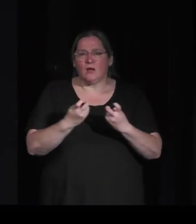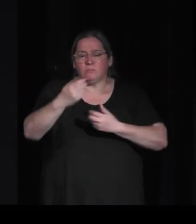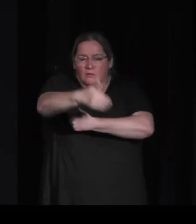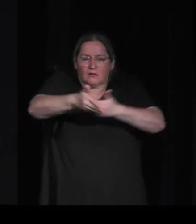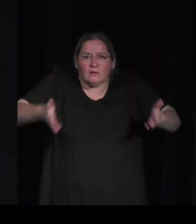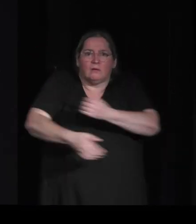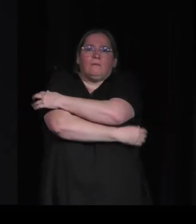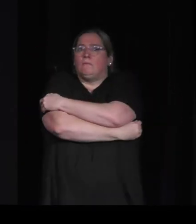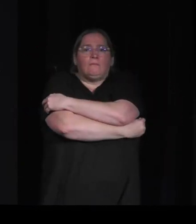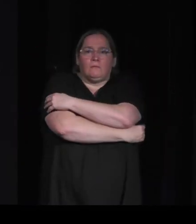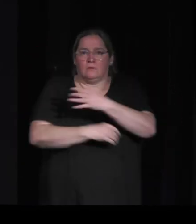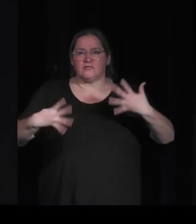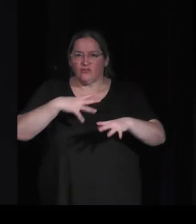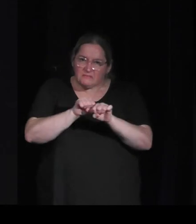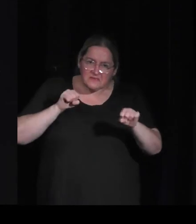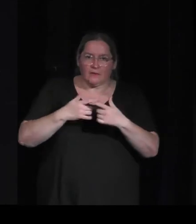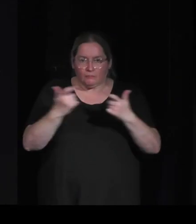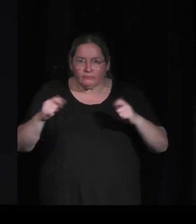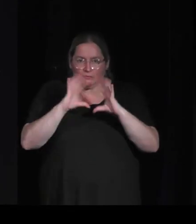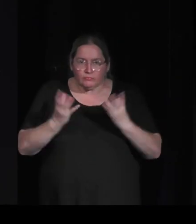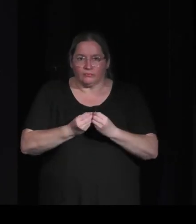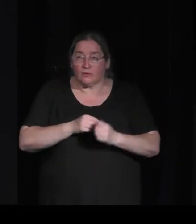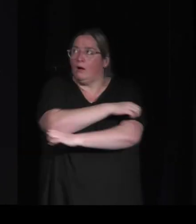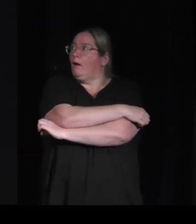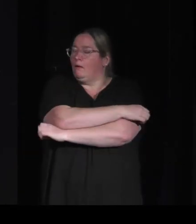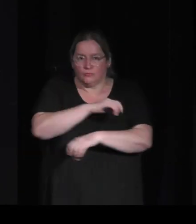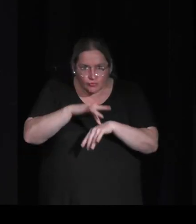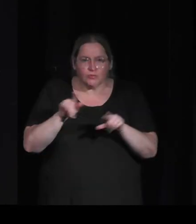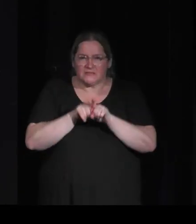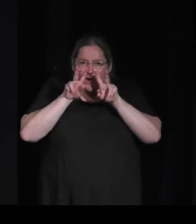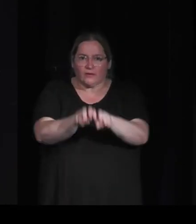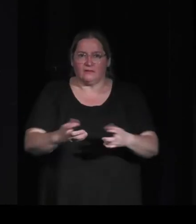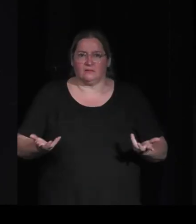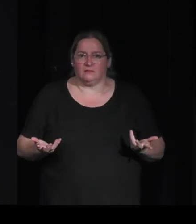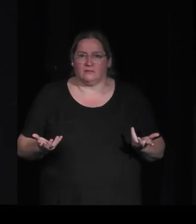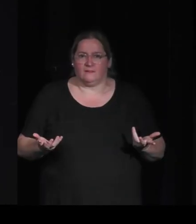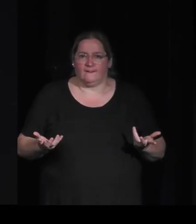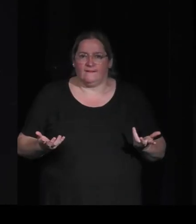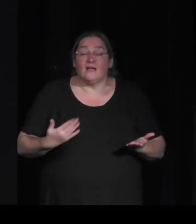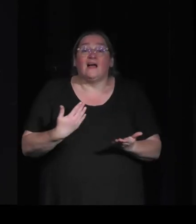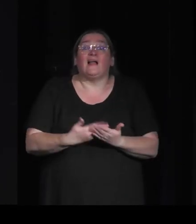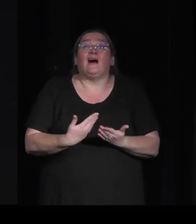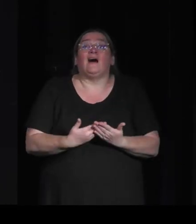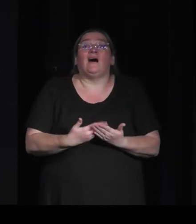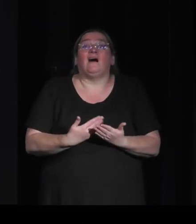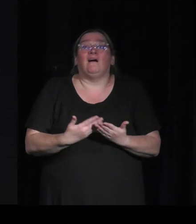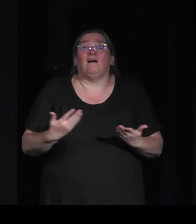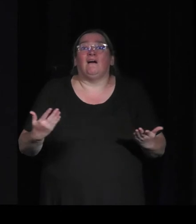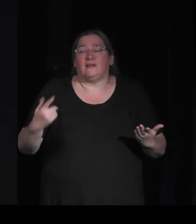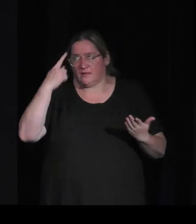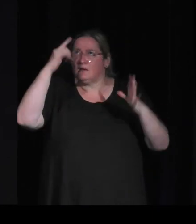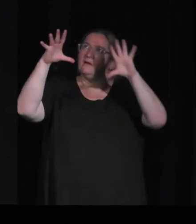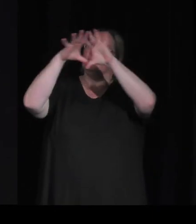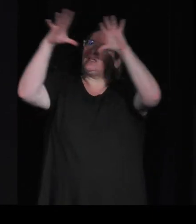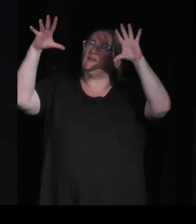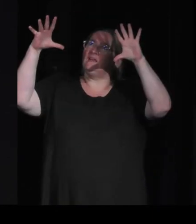du 19ème des choses comme ça et vous allez résoudre une enquête et on voit bien qu'il une tension entre la dimension on va dire esthétique